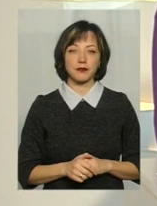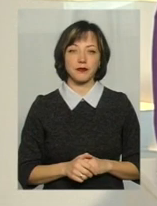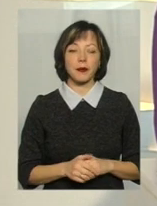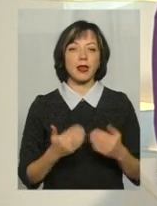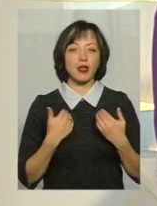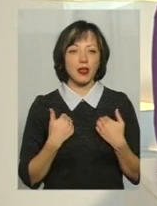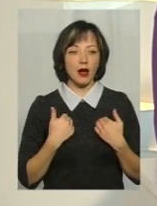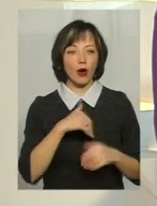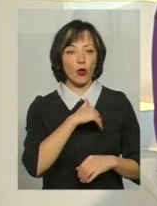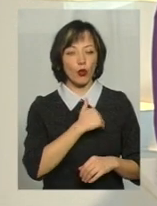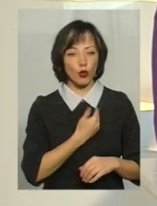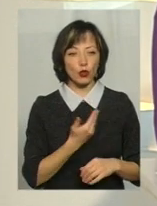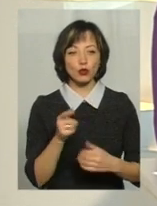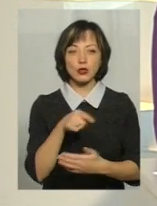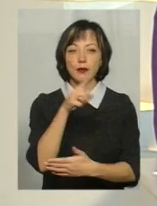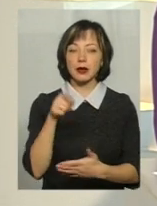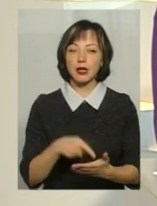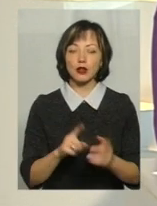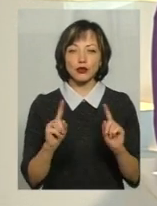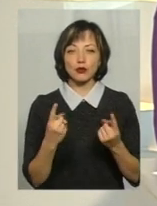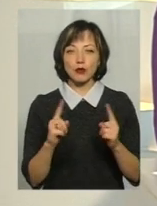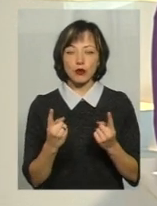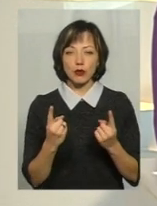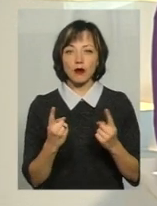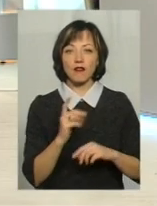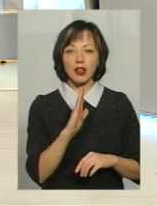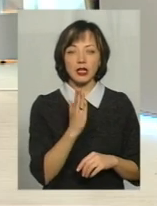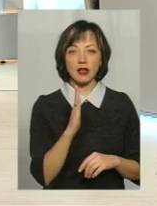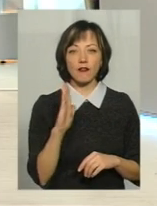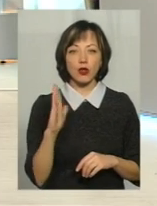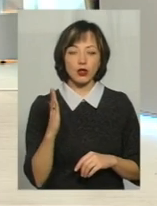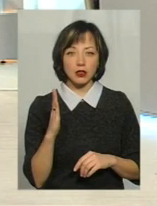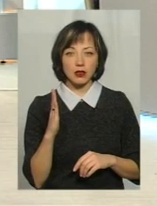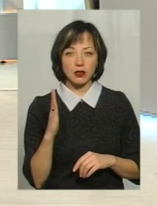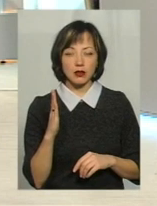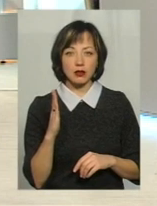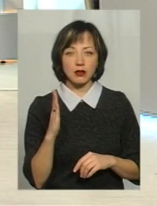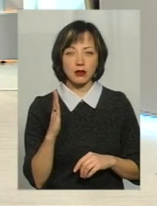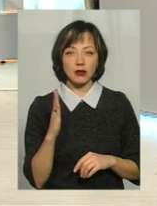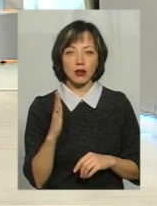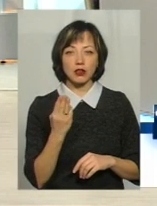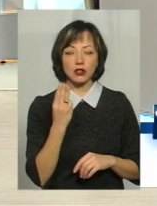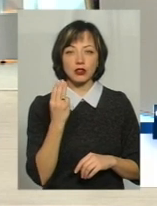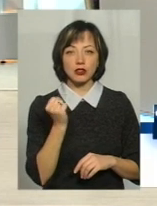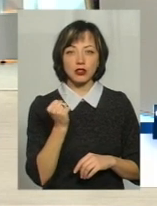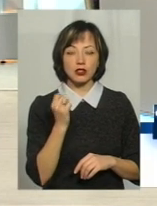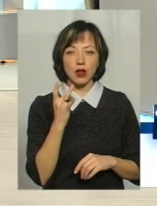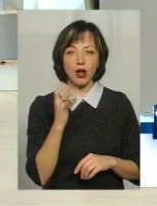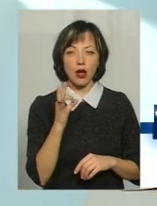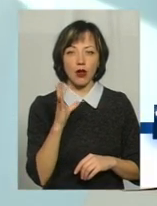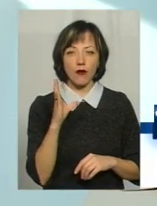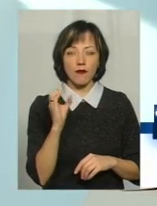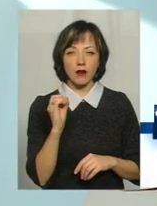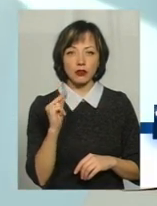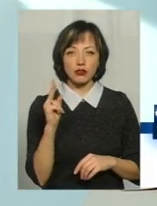Я хочу вас запитати, що це Валентина Володимирівна на Шаровачко-Мацківці дає дуже